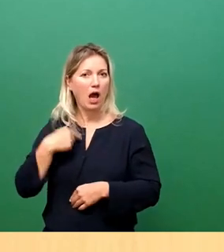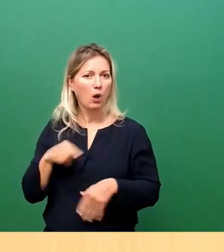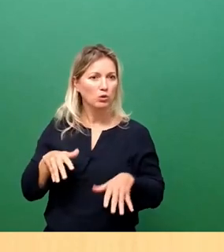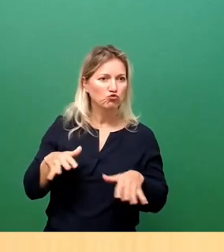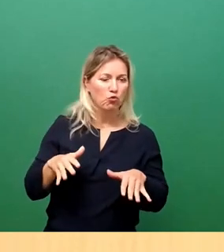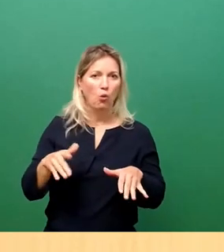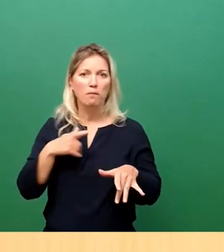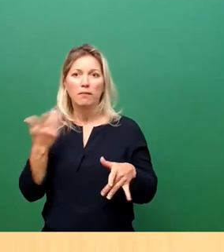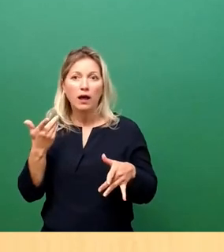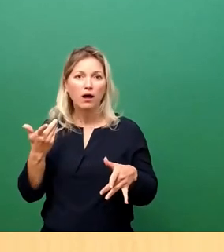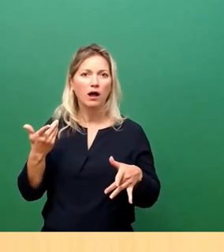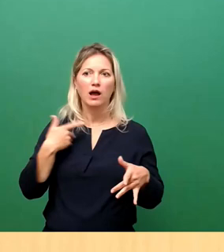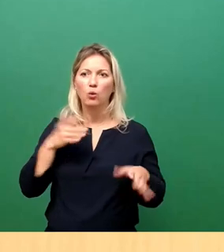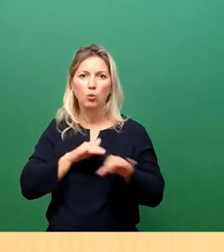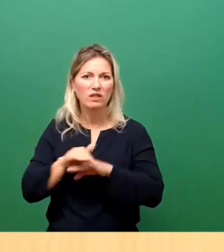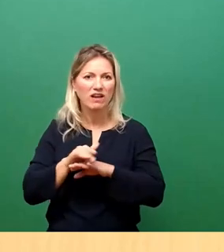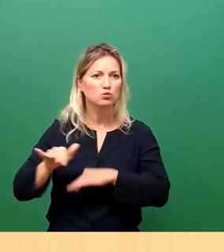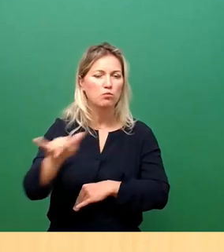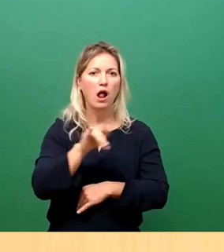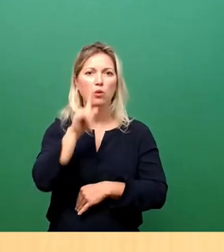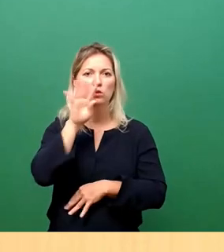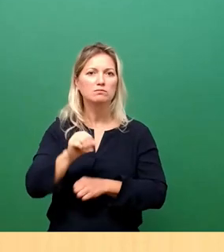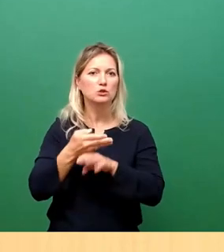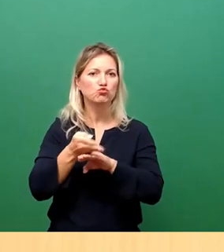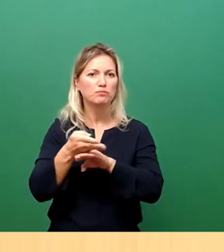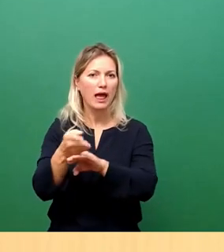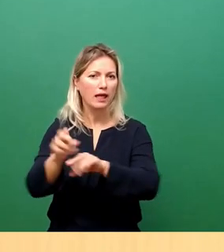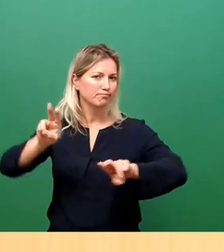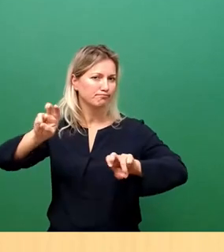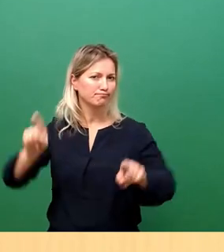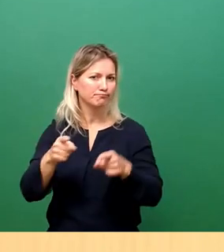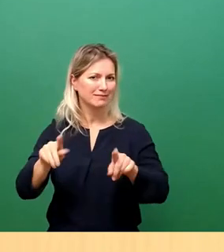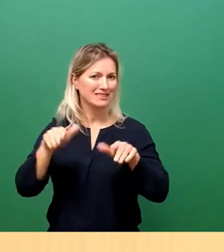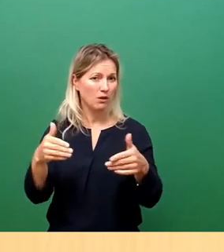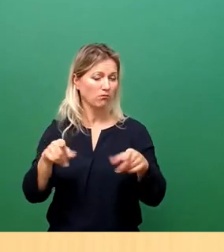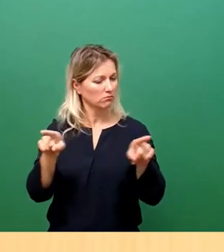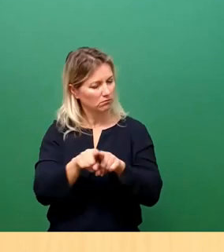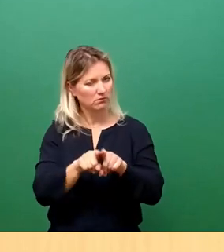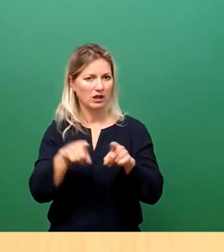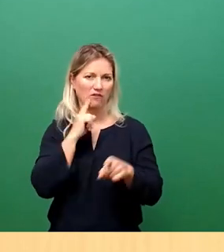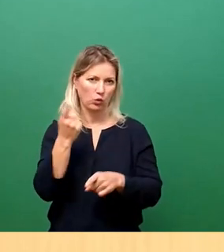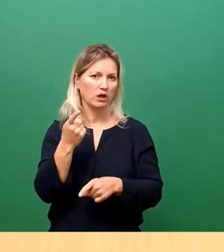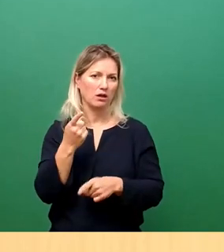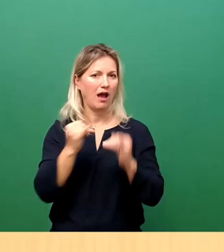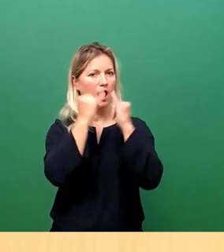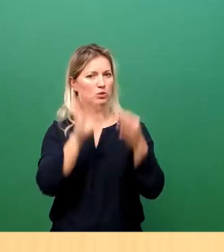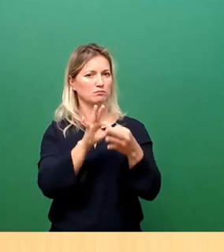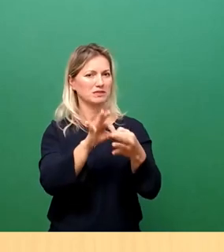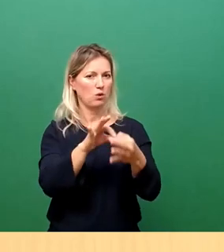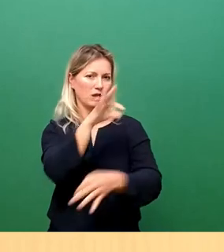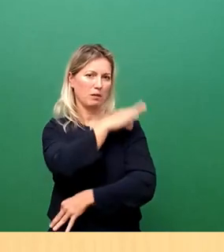Dieses überall zu spät trifft auch auf die einrichtungsbezogene Impfpflicht zu. Schon vor einem Jahr war klar,